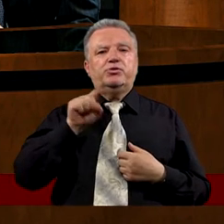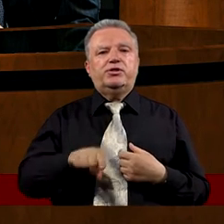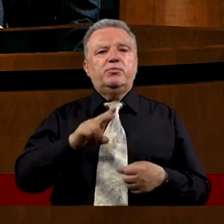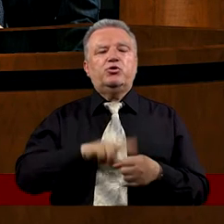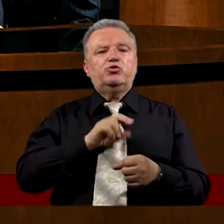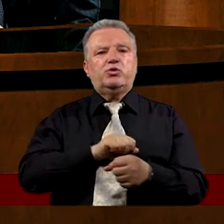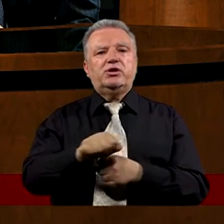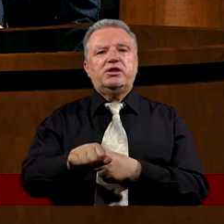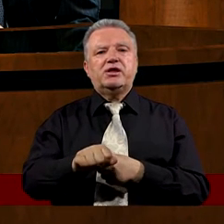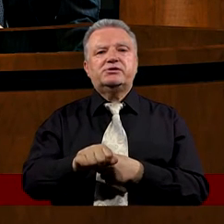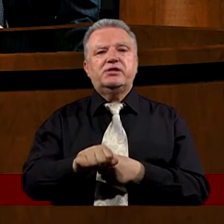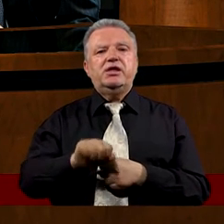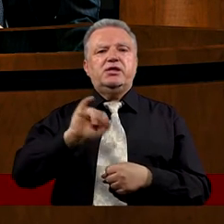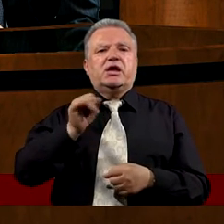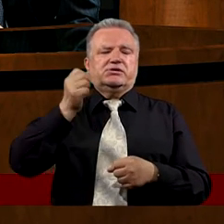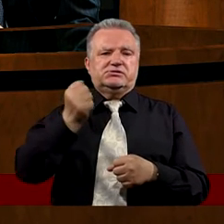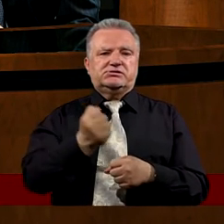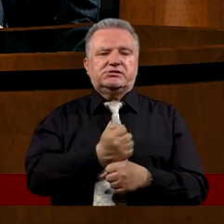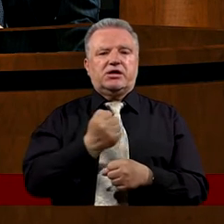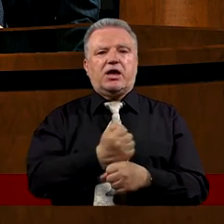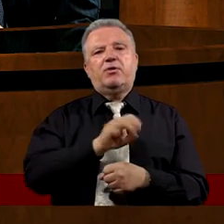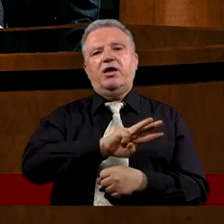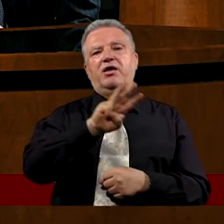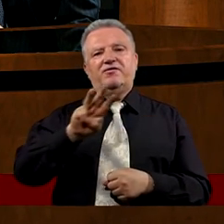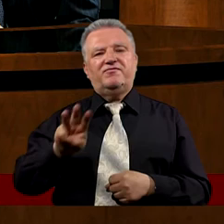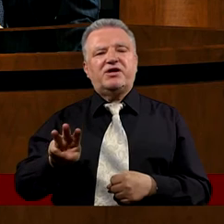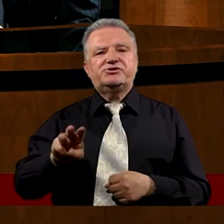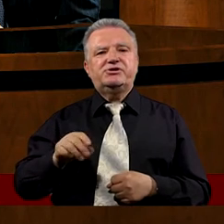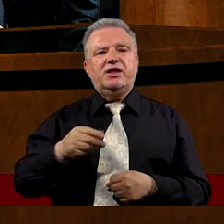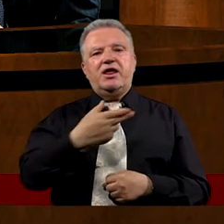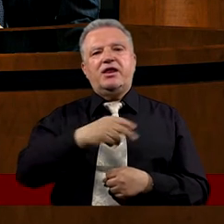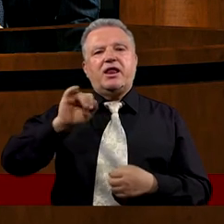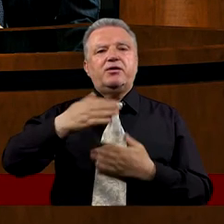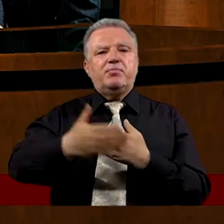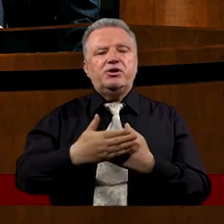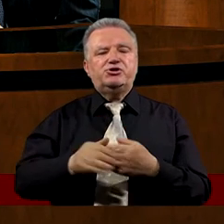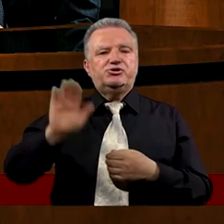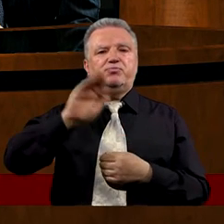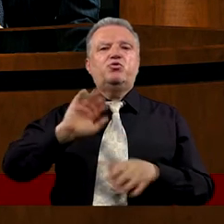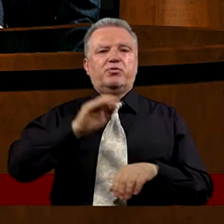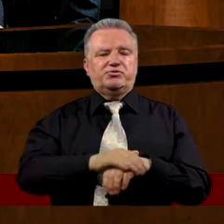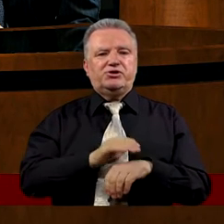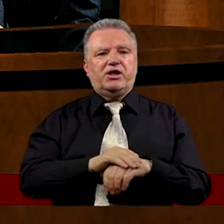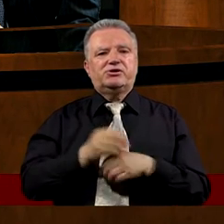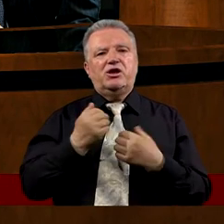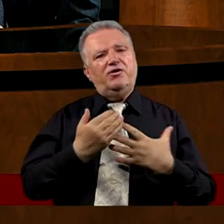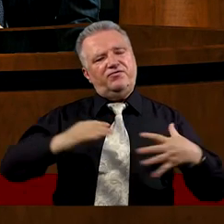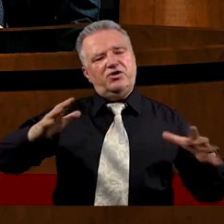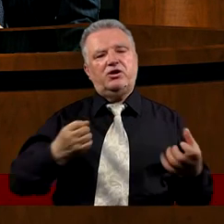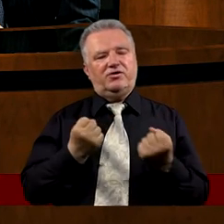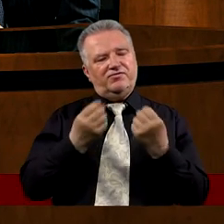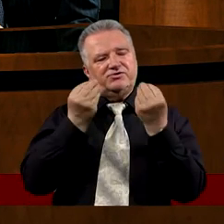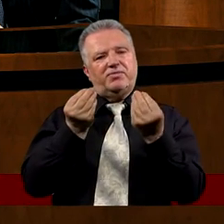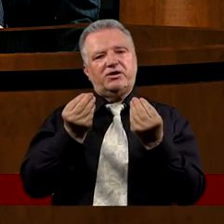Tym, który jest Niczym ta Skała Wasz najbliższy Bóg Przyjaciel Wielki Wspaniały